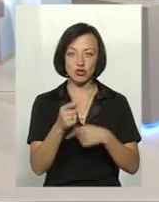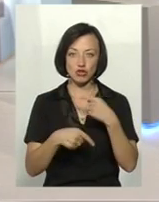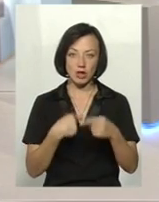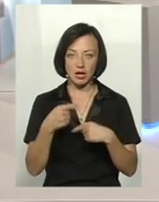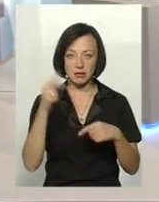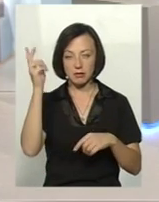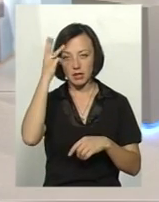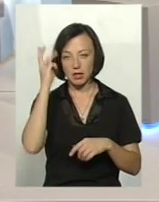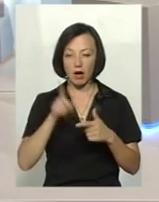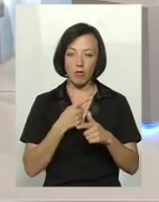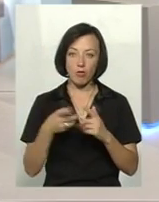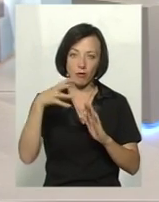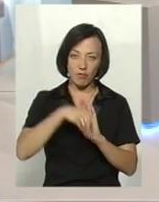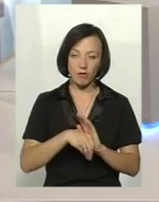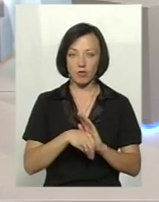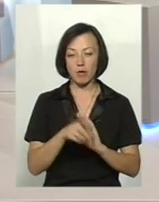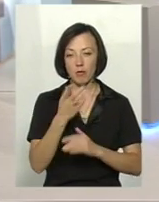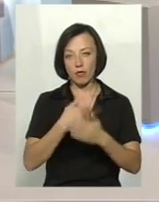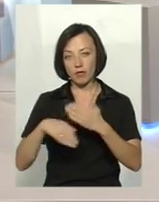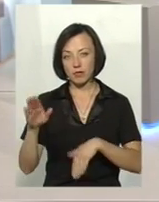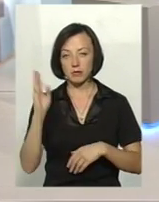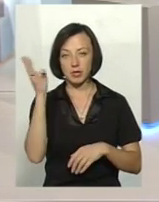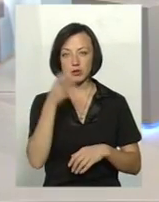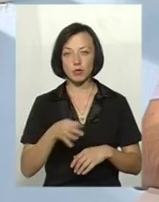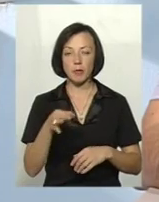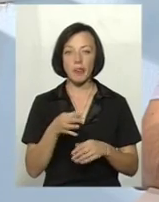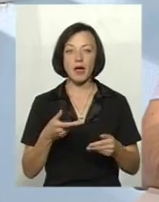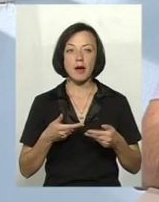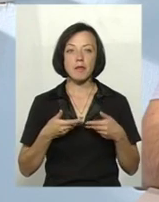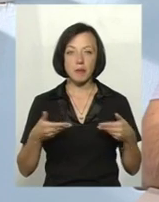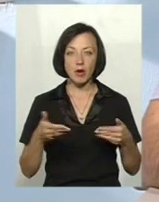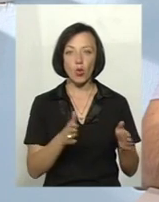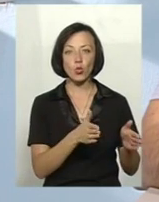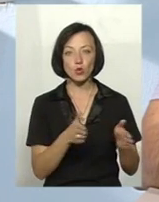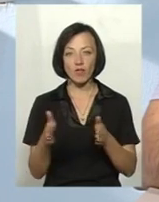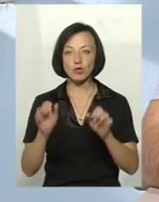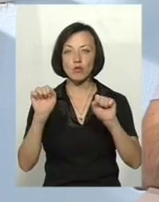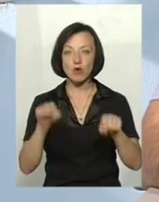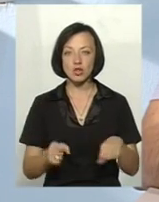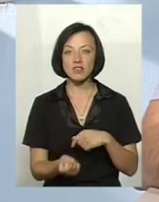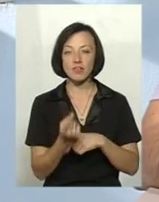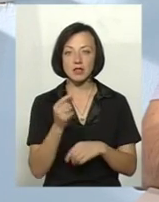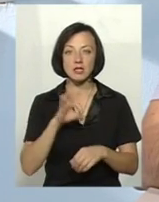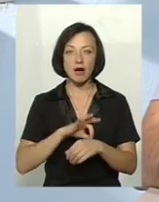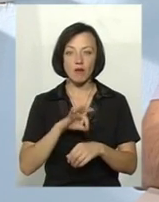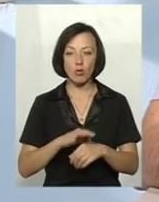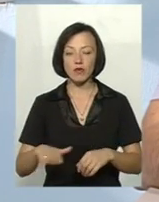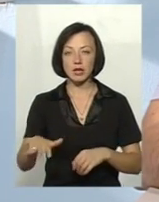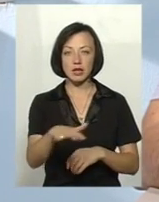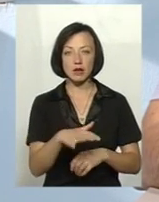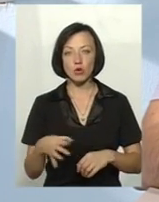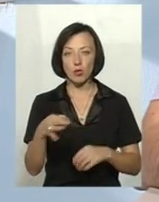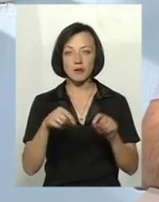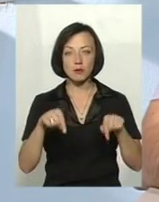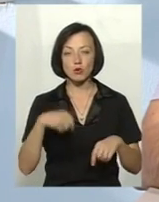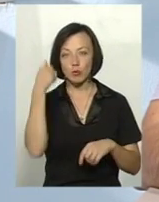Хмельниччину або в Хмельниччину чи з Хмельницької області? Служба готувалася до того, що може виникнути захворів на території області. І в